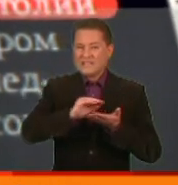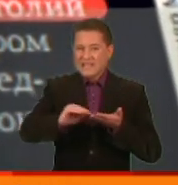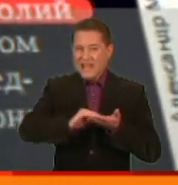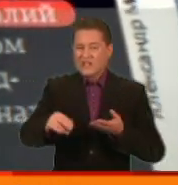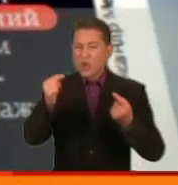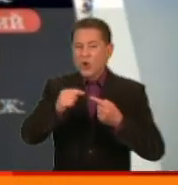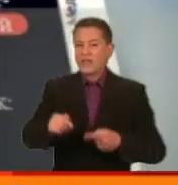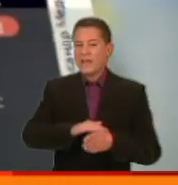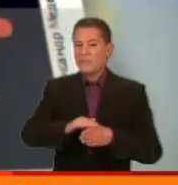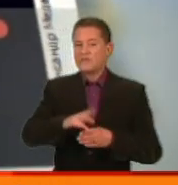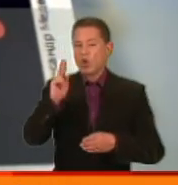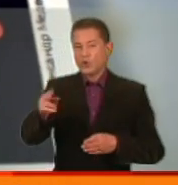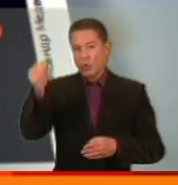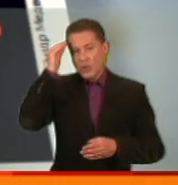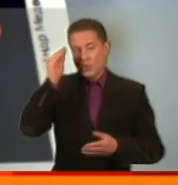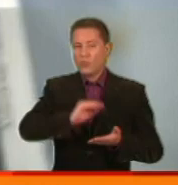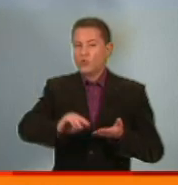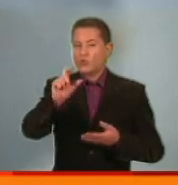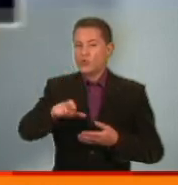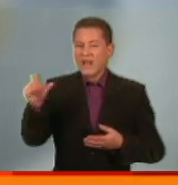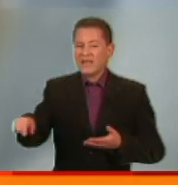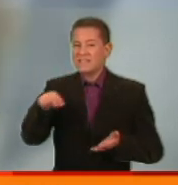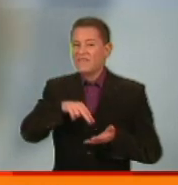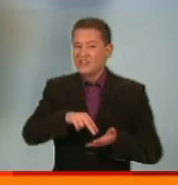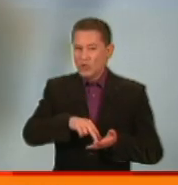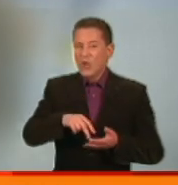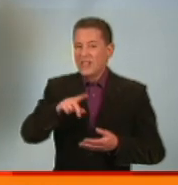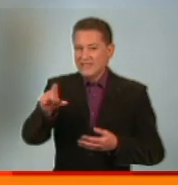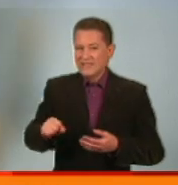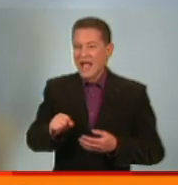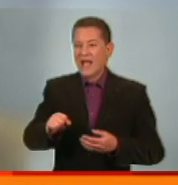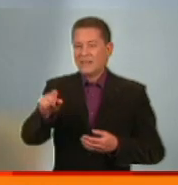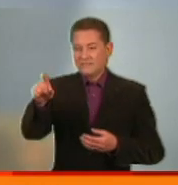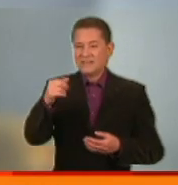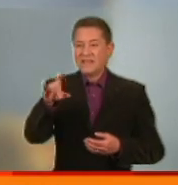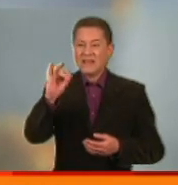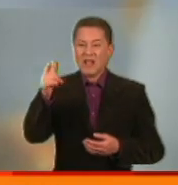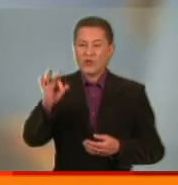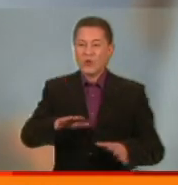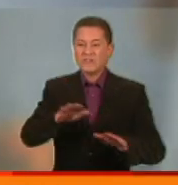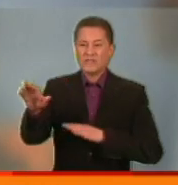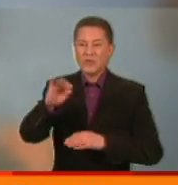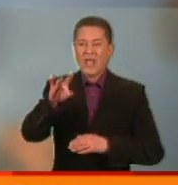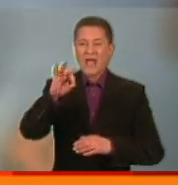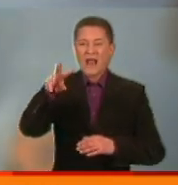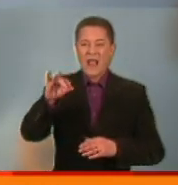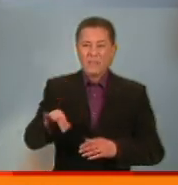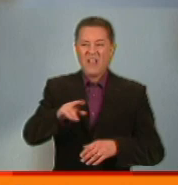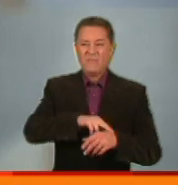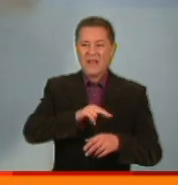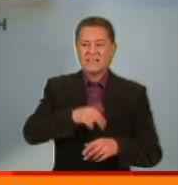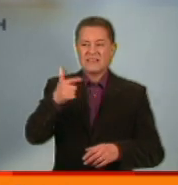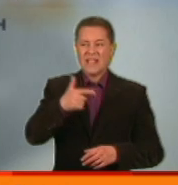прізвища тих, хто, на думку журналістів-розслідувачів, стоїть за сіним. Анатолій Даниленко – заступник Ярема у ГПУ і в міліції.